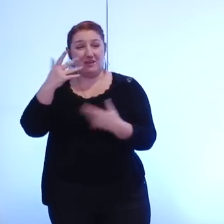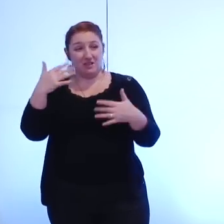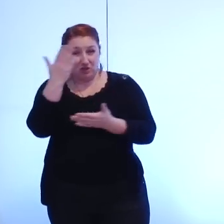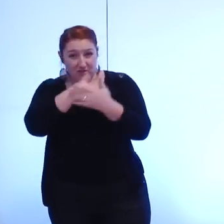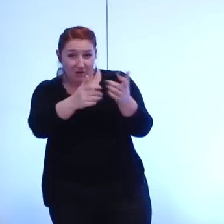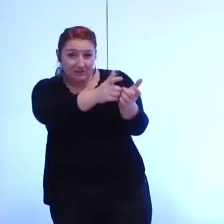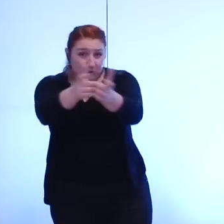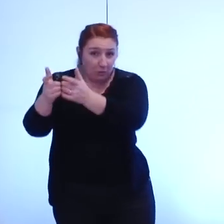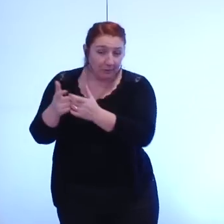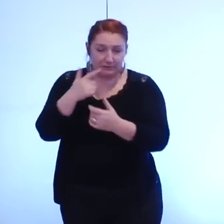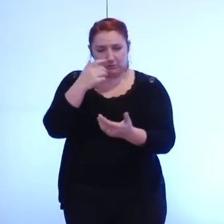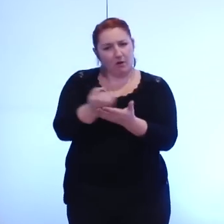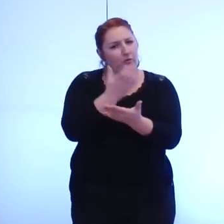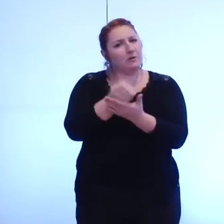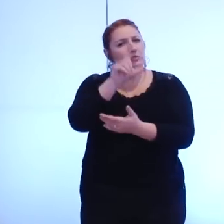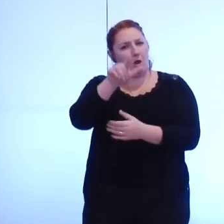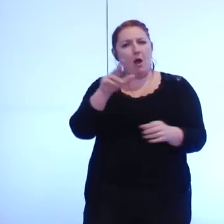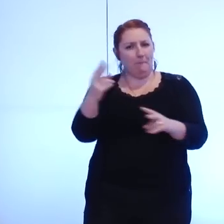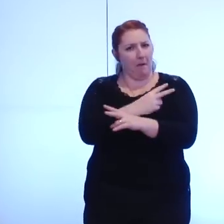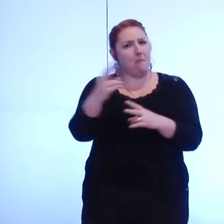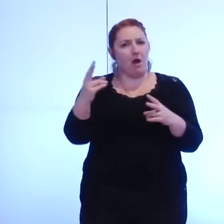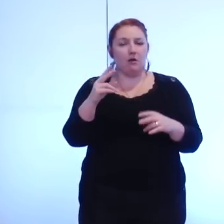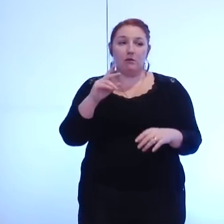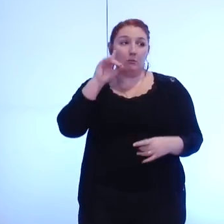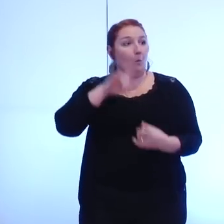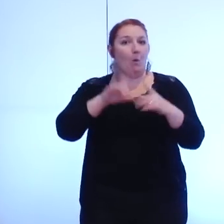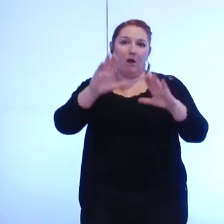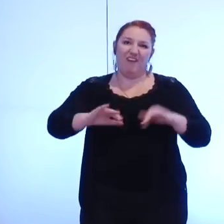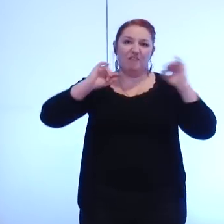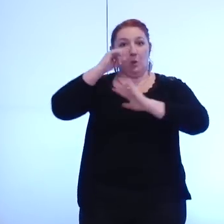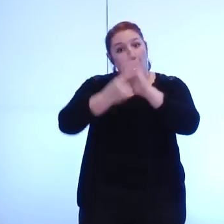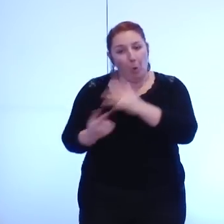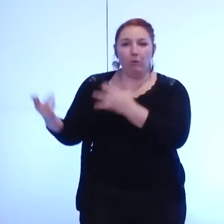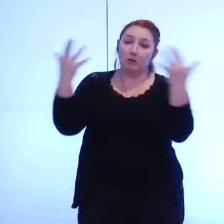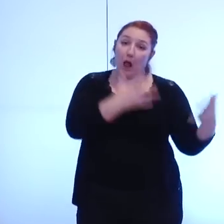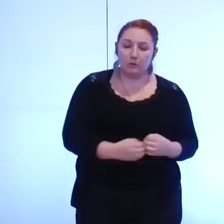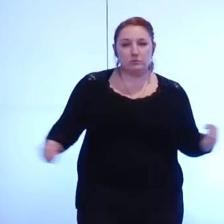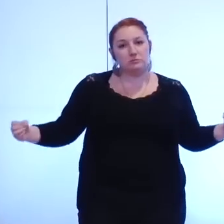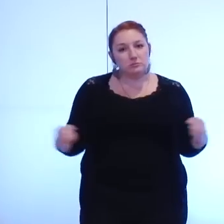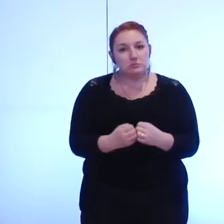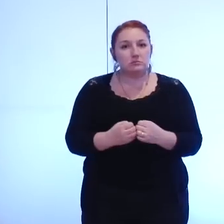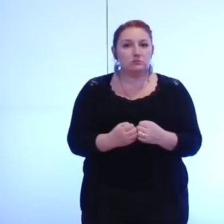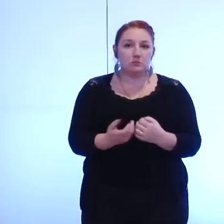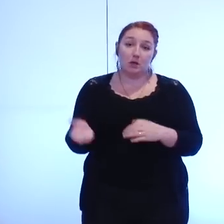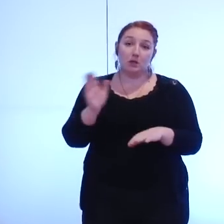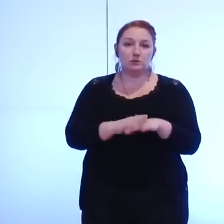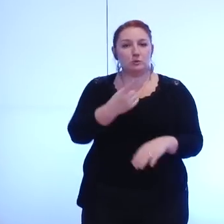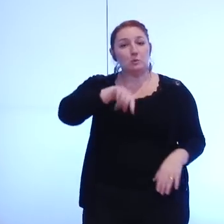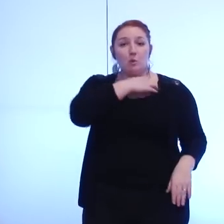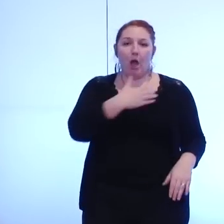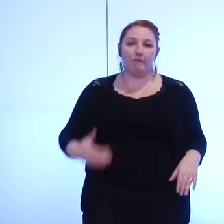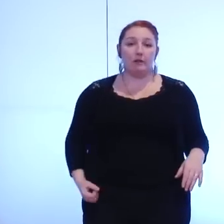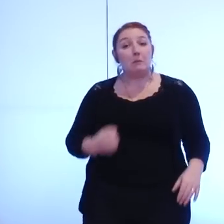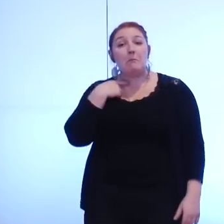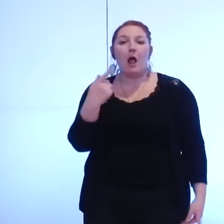informations suffisantes pour ne pas refaire des calculs qui seraient en défaveur de la ville et là je termine